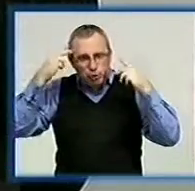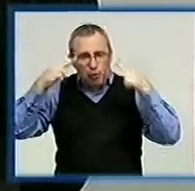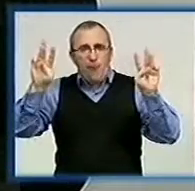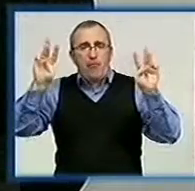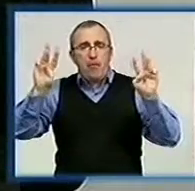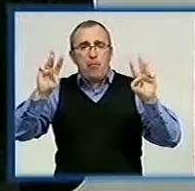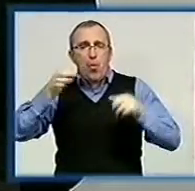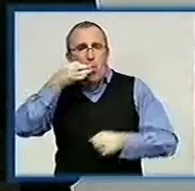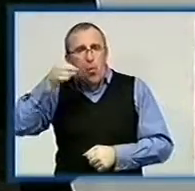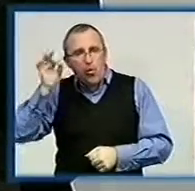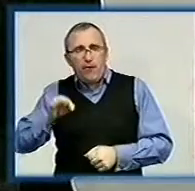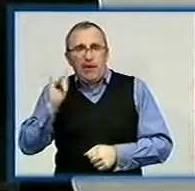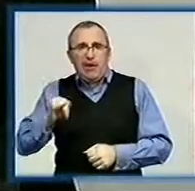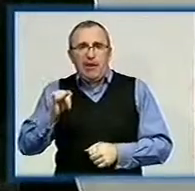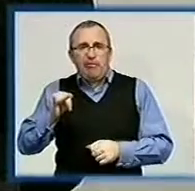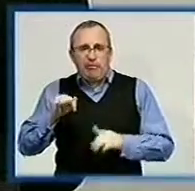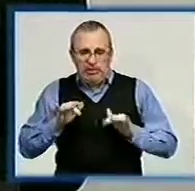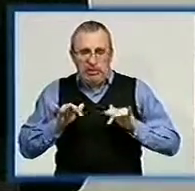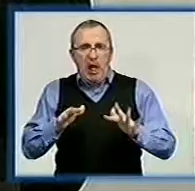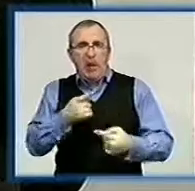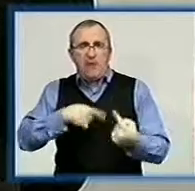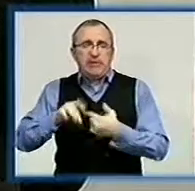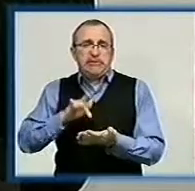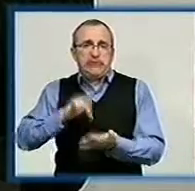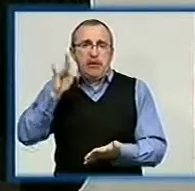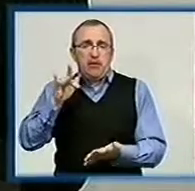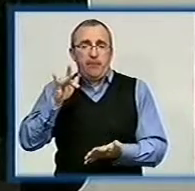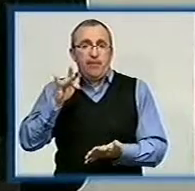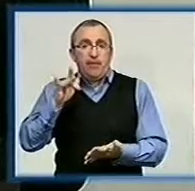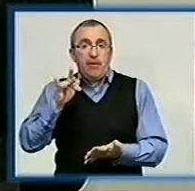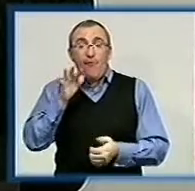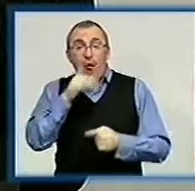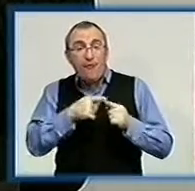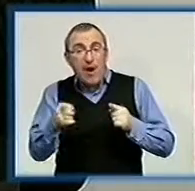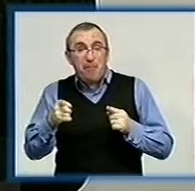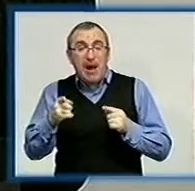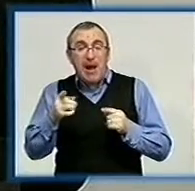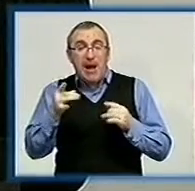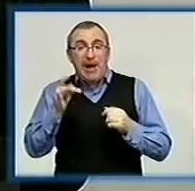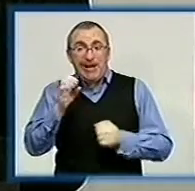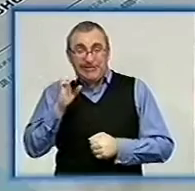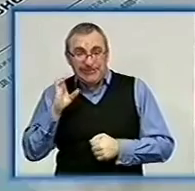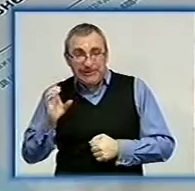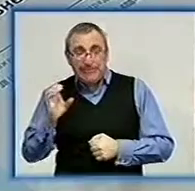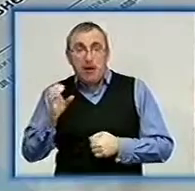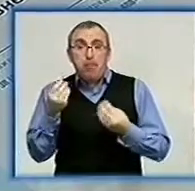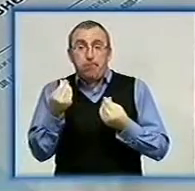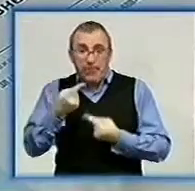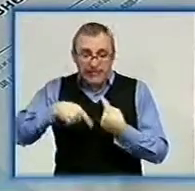комфортним, діловим центром. О чому це говорить? Даже во время кризиса бізнес роботає.